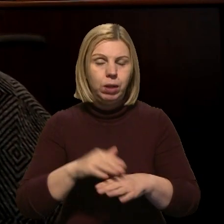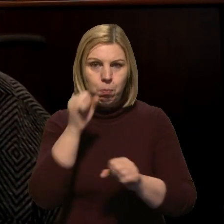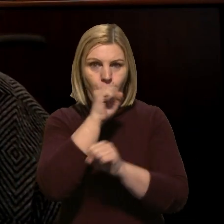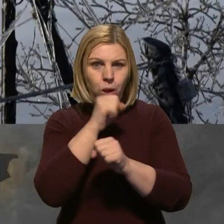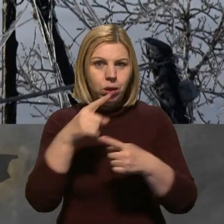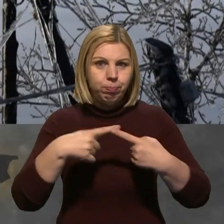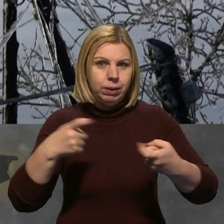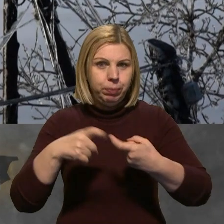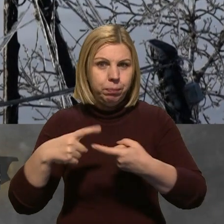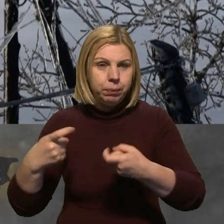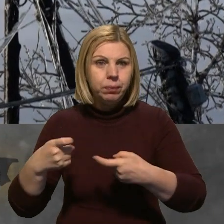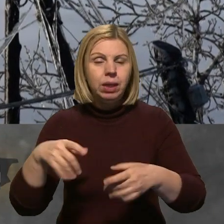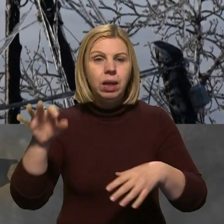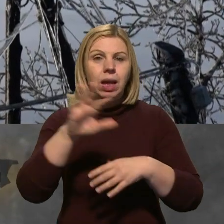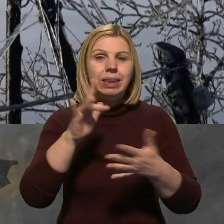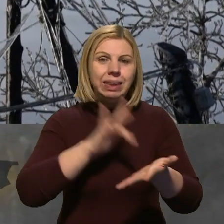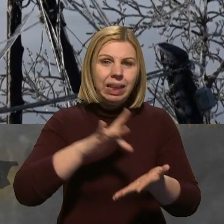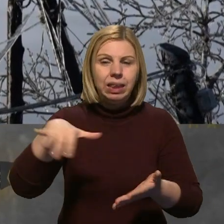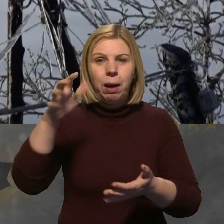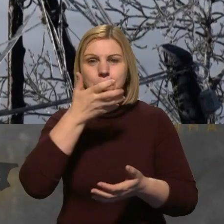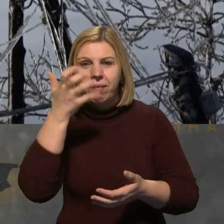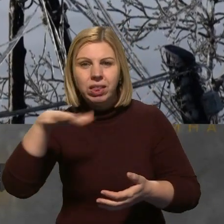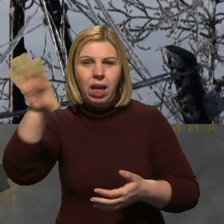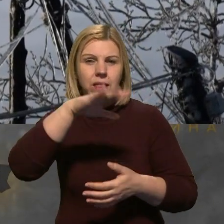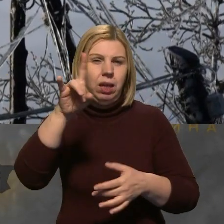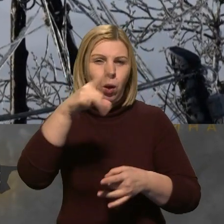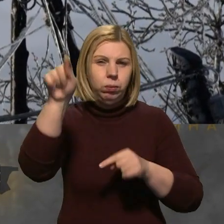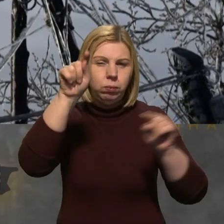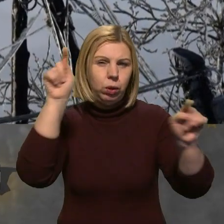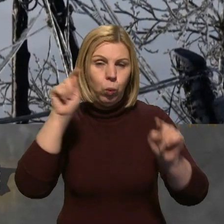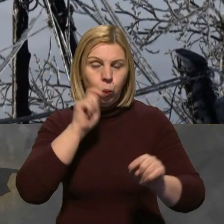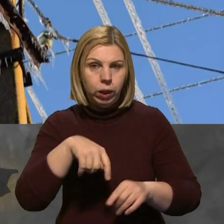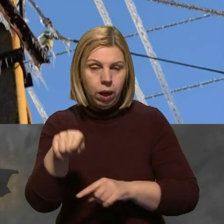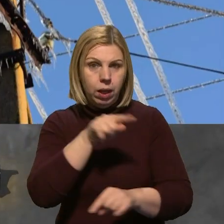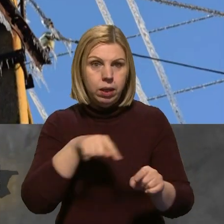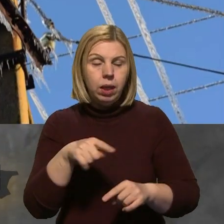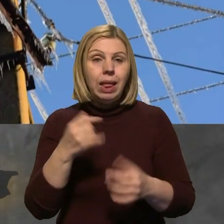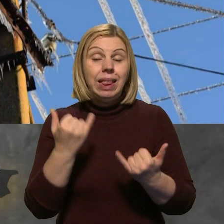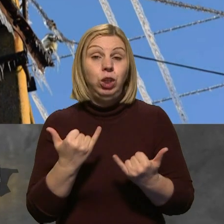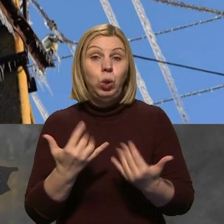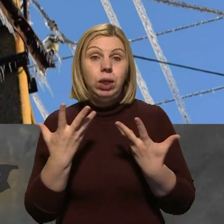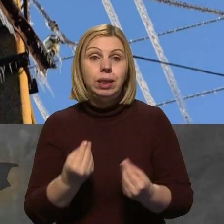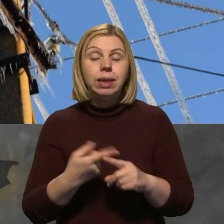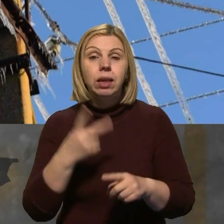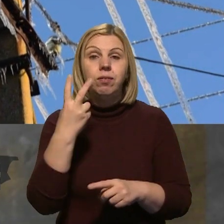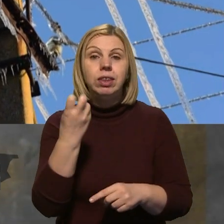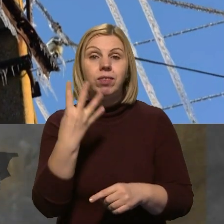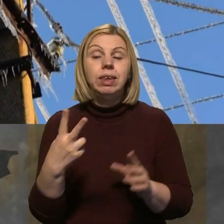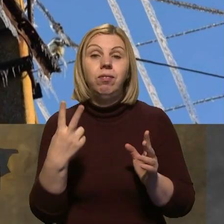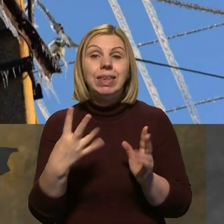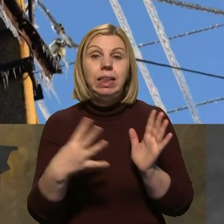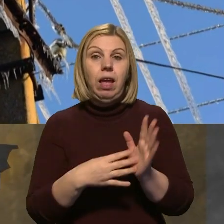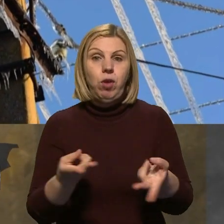умовами, в західному, центральному, південних регіонах, південному регіонах. На сьогоднішній день це 229